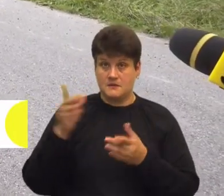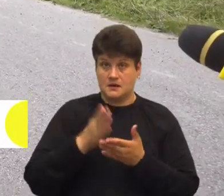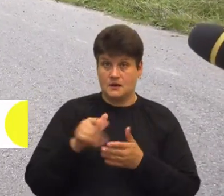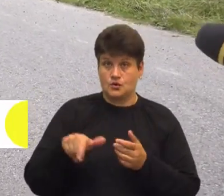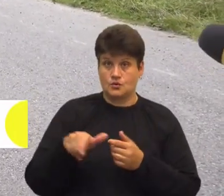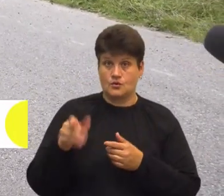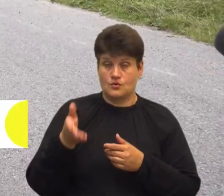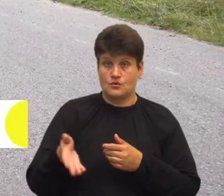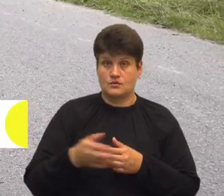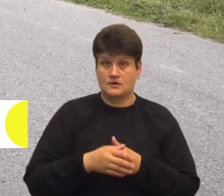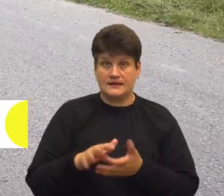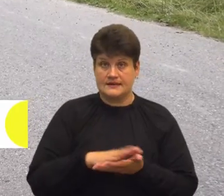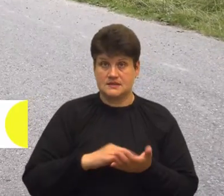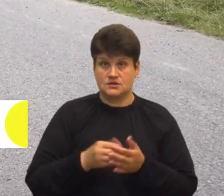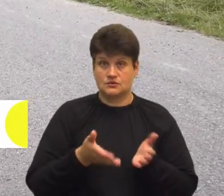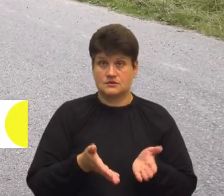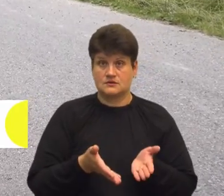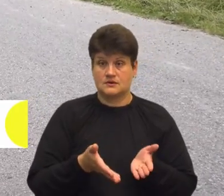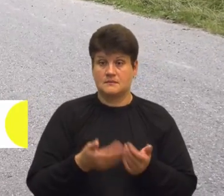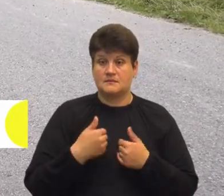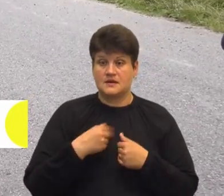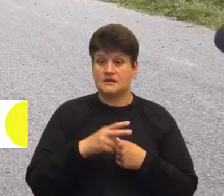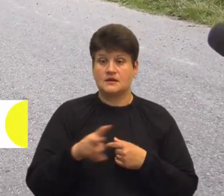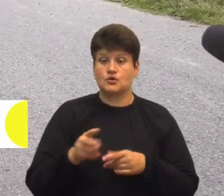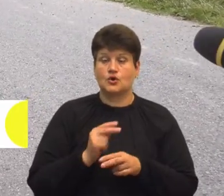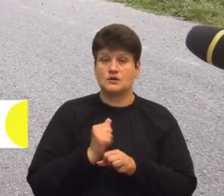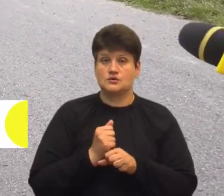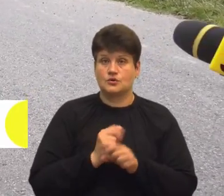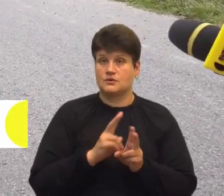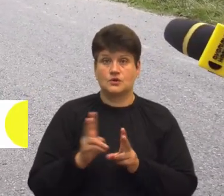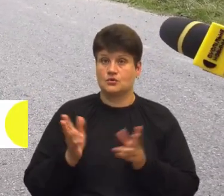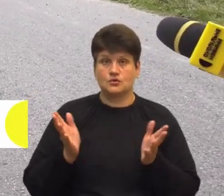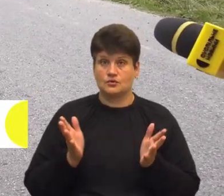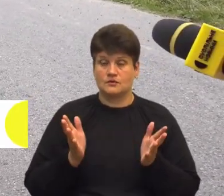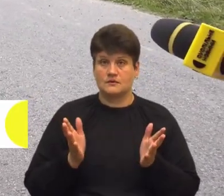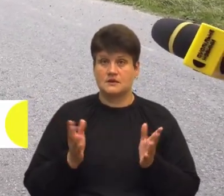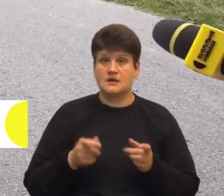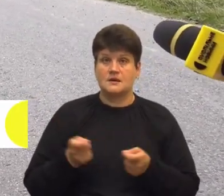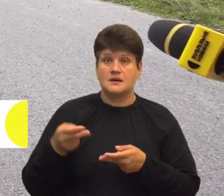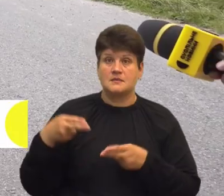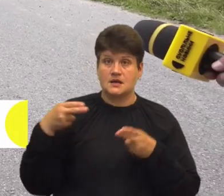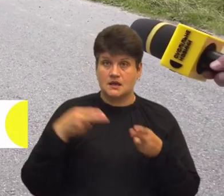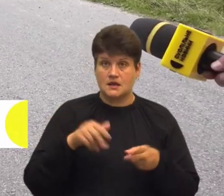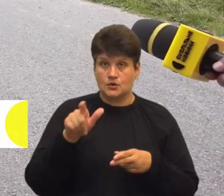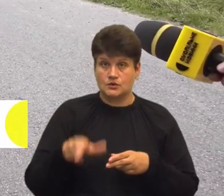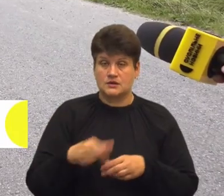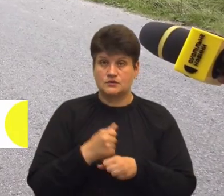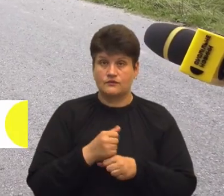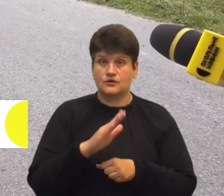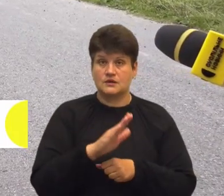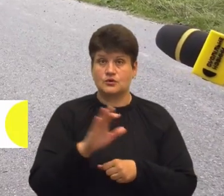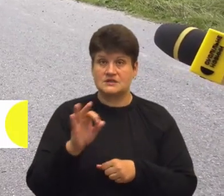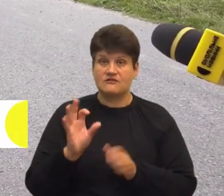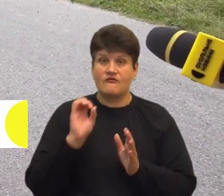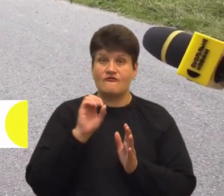не отово ж мені знищити Мені його ніхто не зробить, ніхто вже, все, мені приїхала людина, зробила, Володимир Олександрович сюди вклав